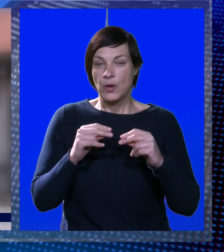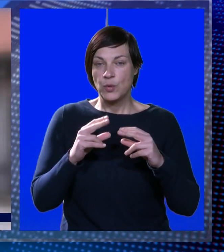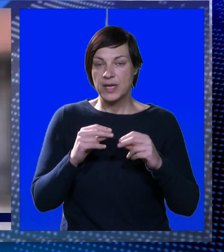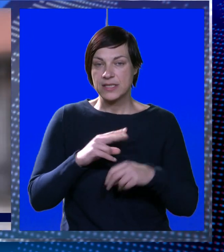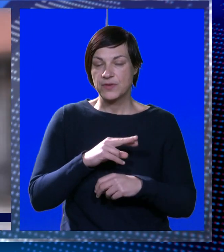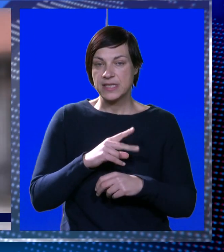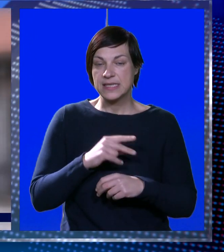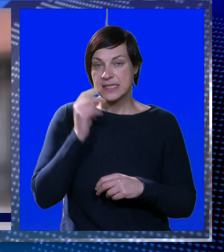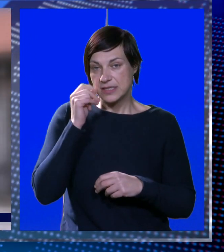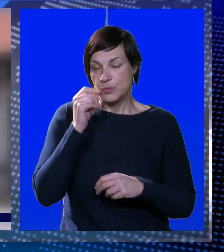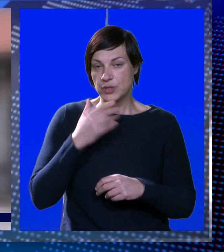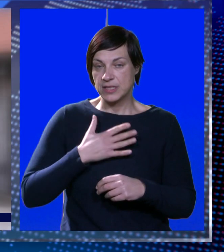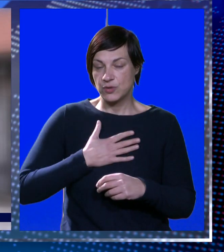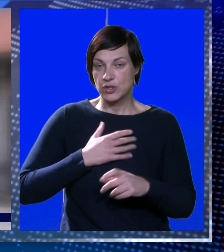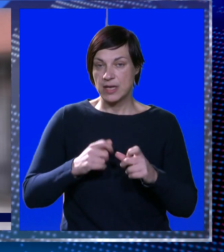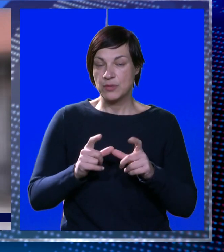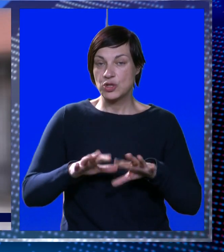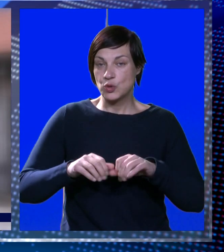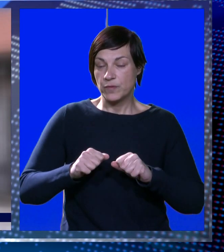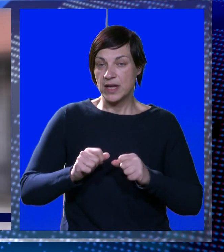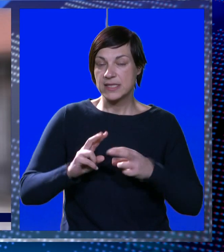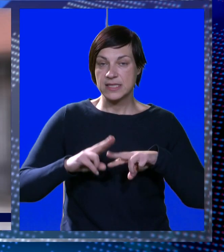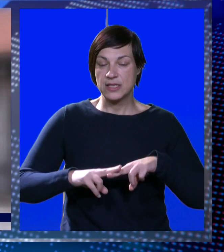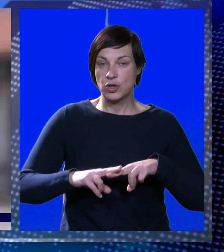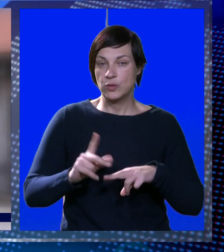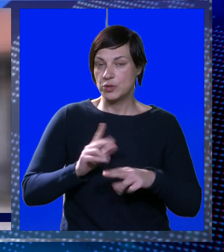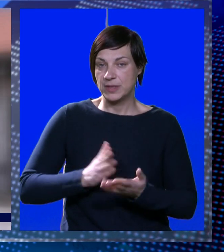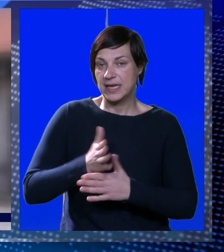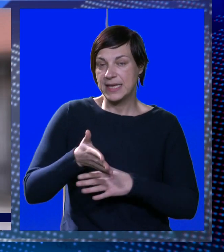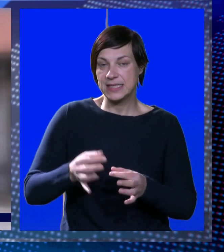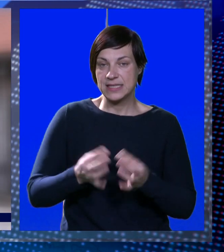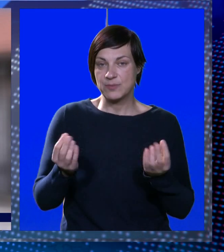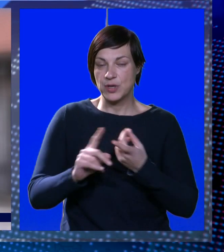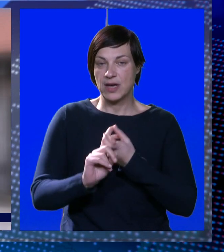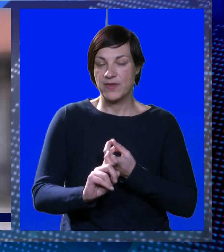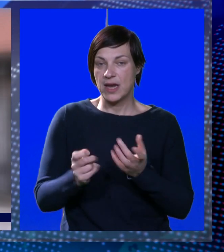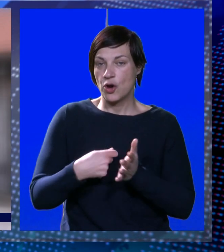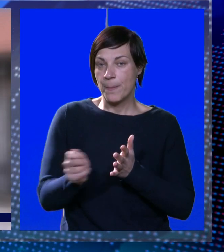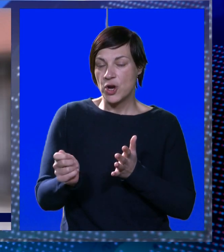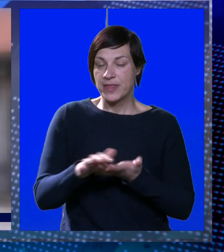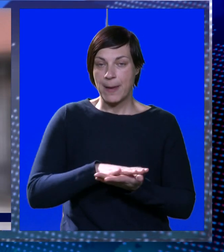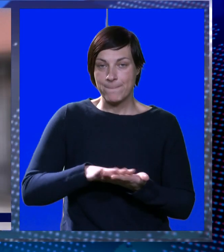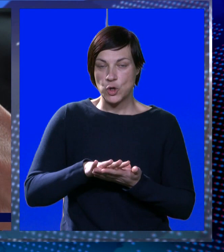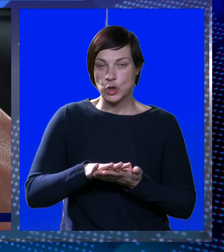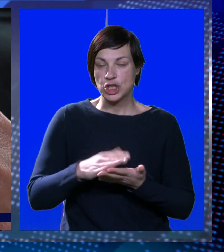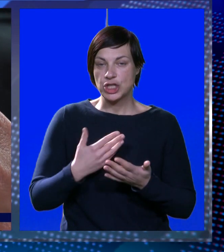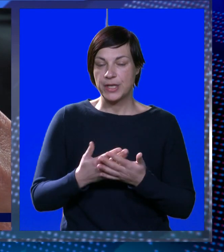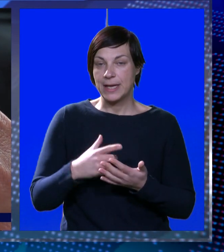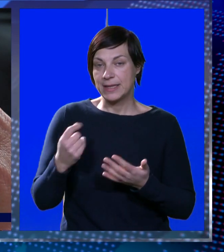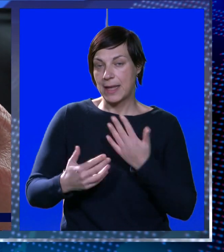U razgovoru sa sestrom i otcem koji su zajedno sa mnom suvlasnici Tvrtke Frendi, odlučili smo da ne izlazimo u javnost vezano oko prodaje prostora.